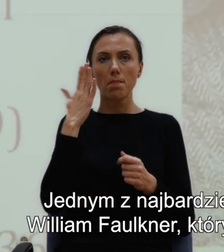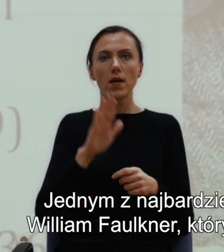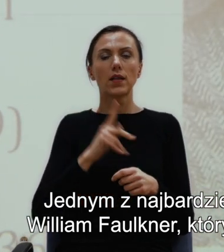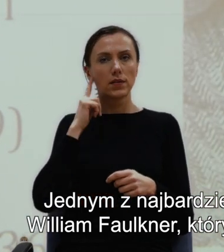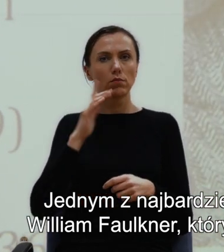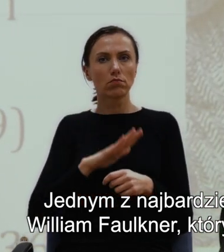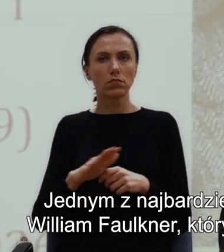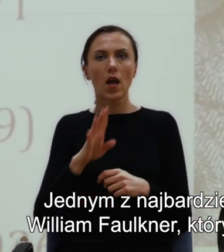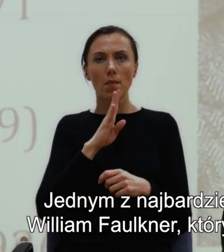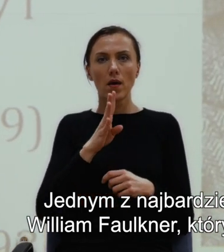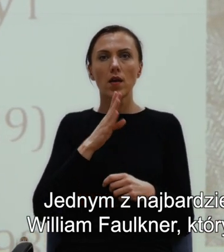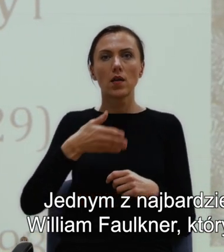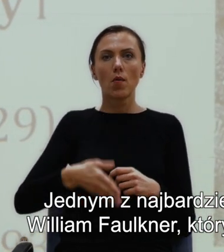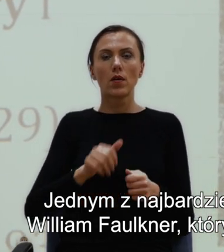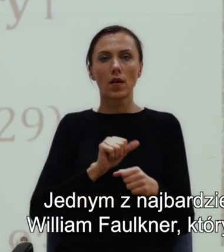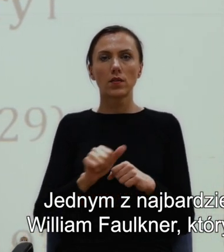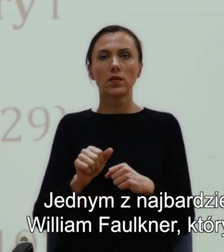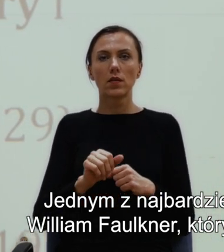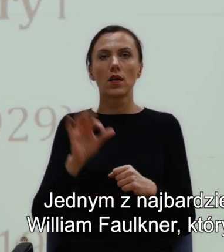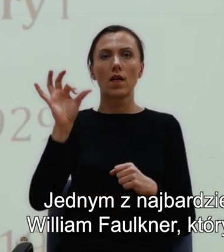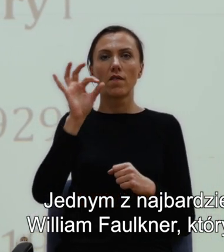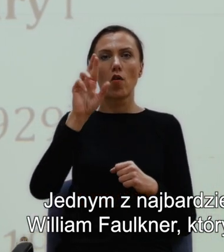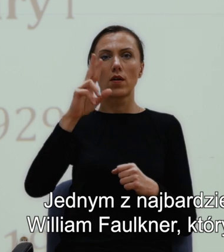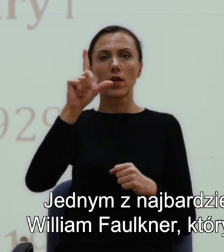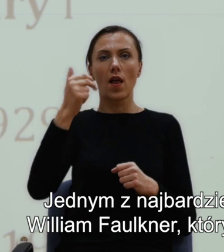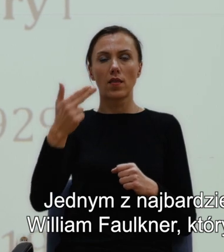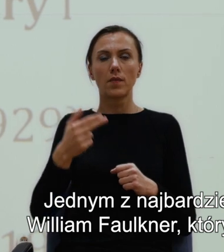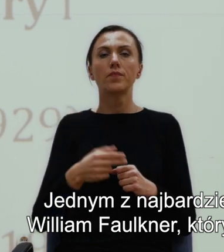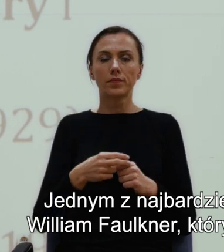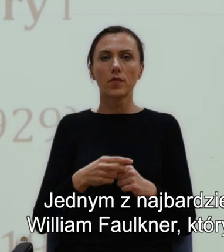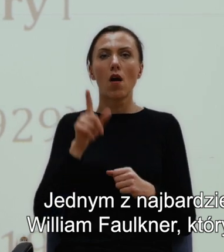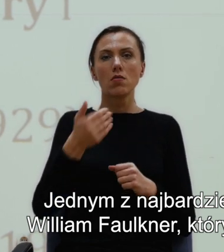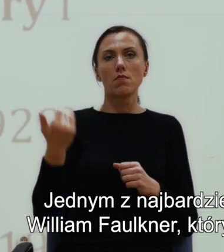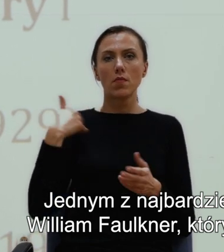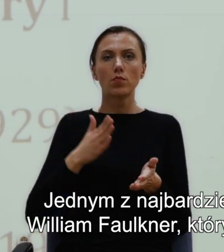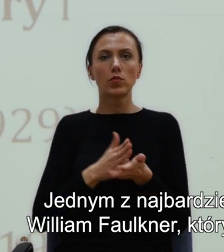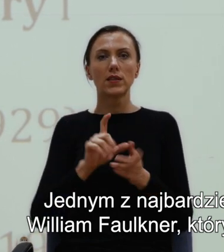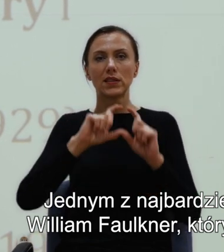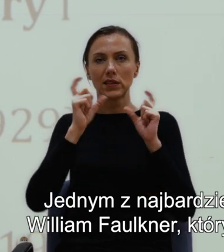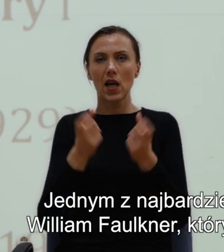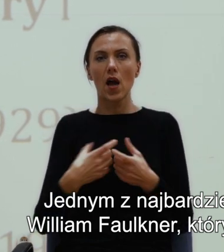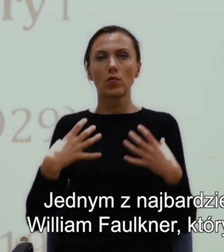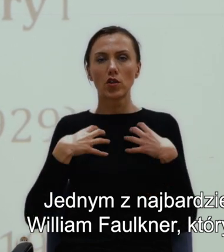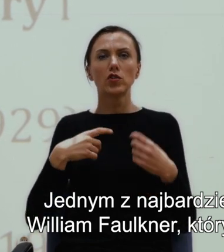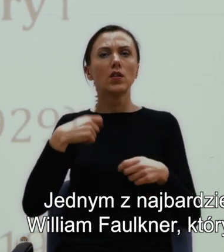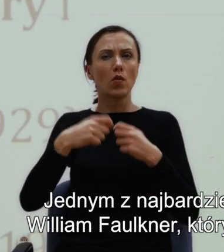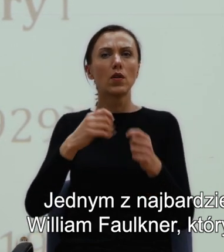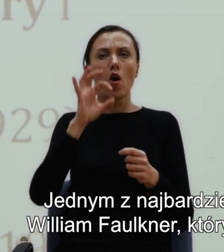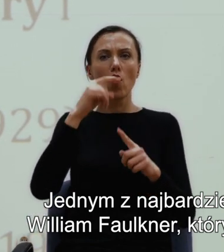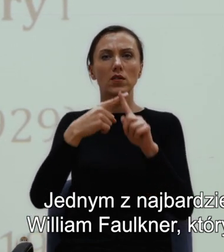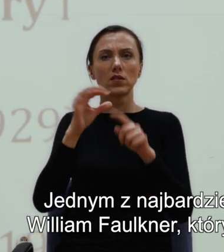amerykańskiego południa jest William Faulkner, który był przez całe życie związany z Oxford, Mississippi.